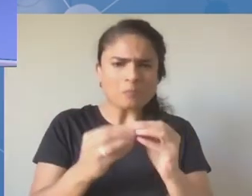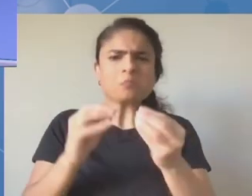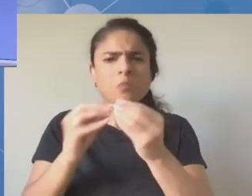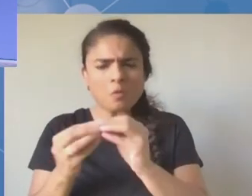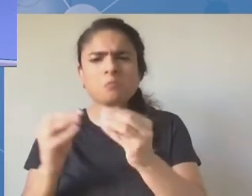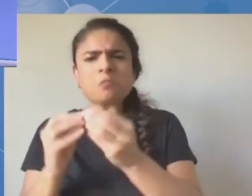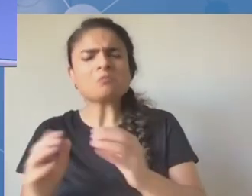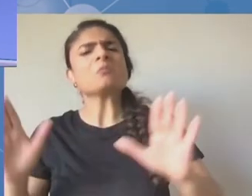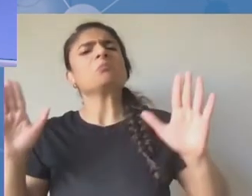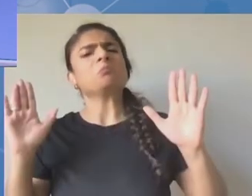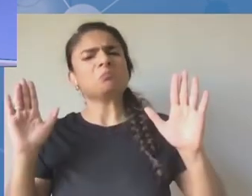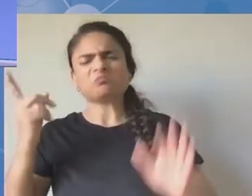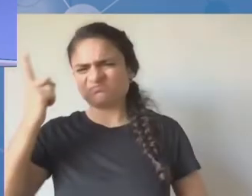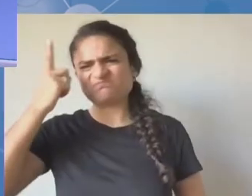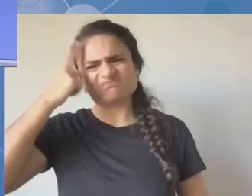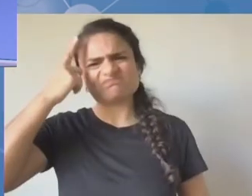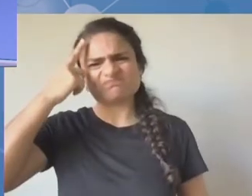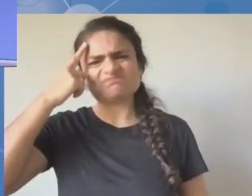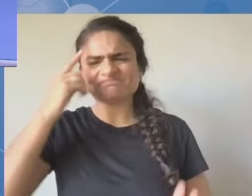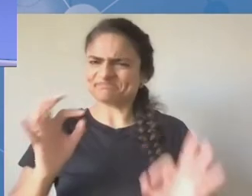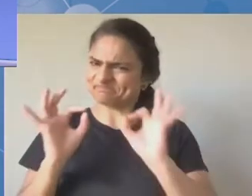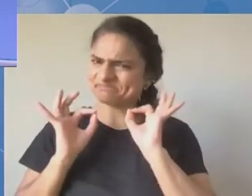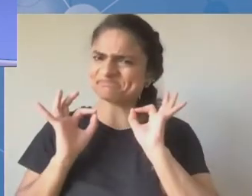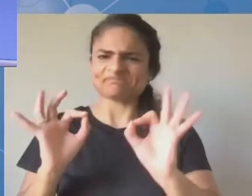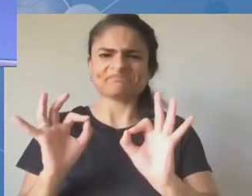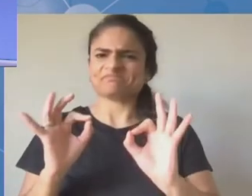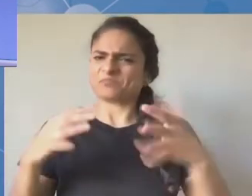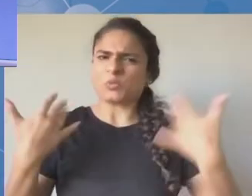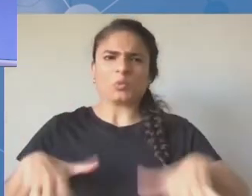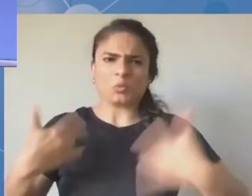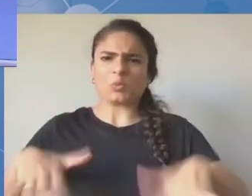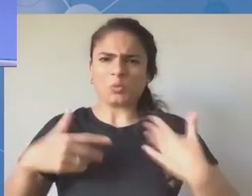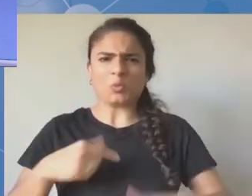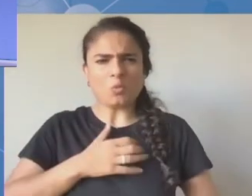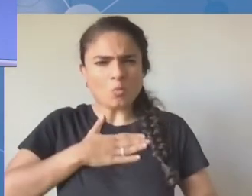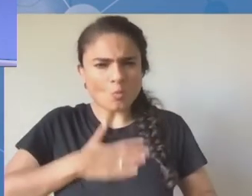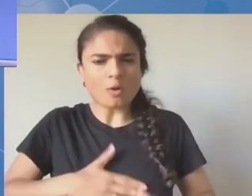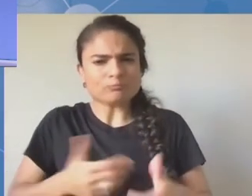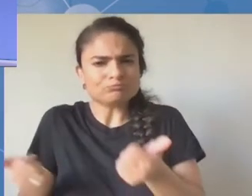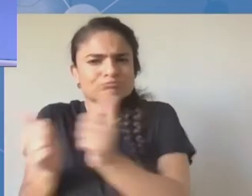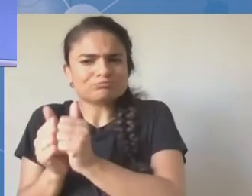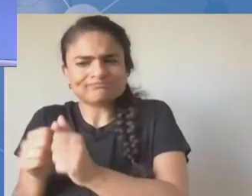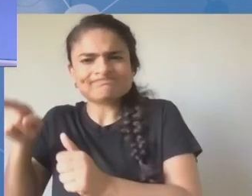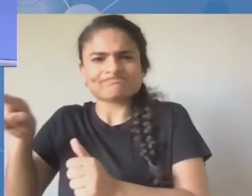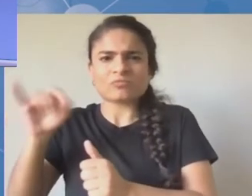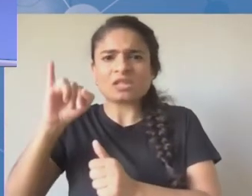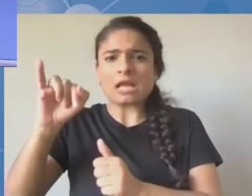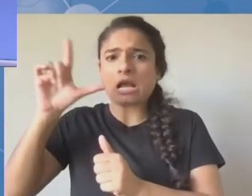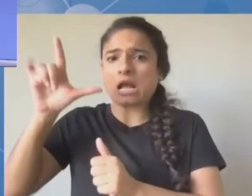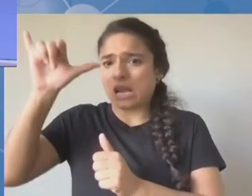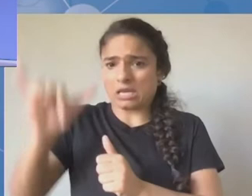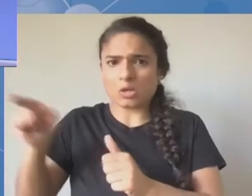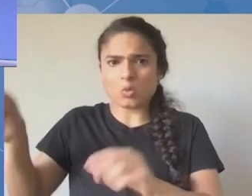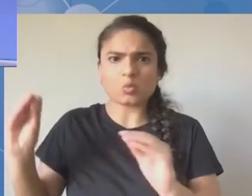przygotowania zostały przeprowadzone tak sprawnie. Natomiast oczywiście są pewne wyzwania